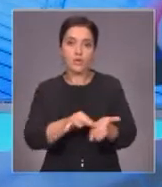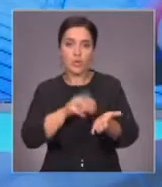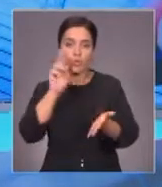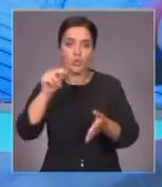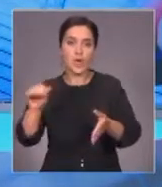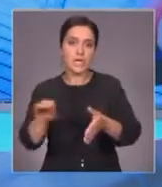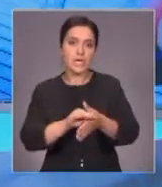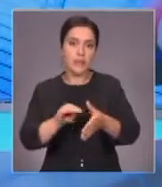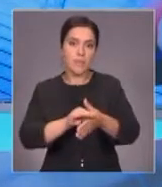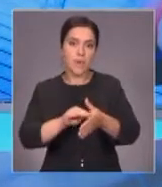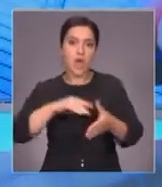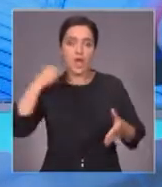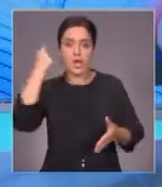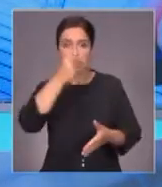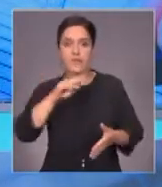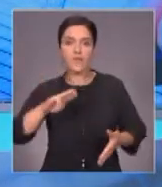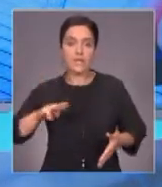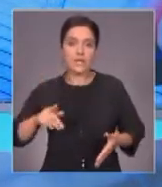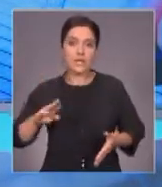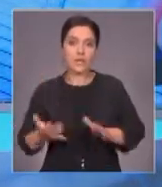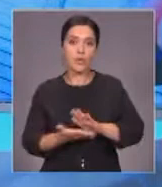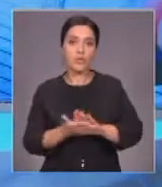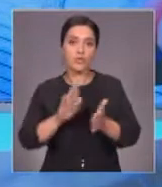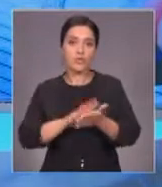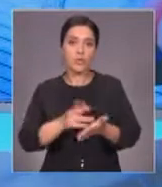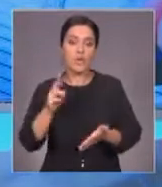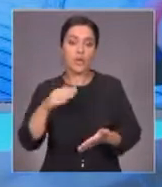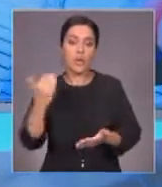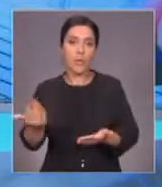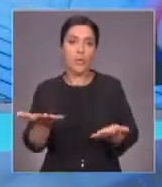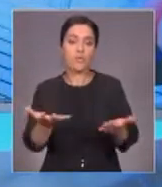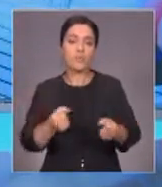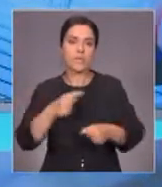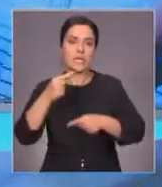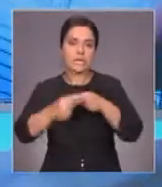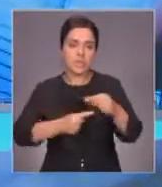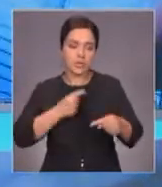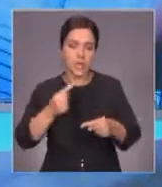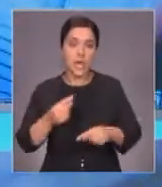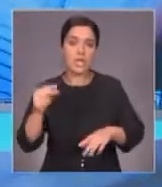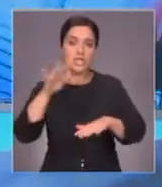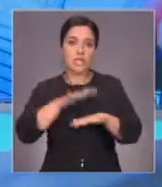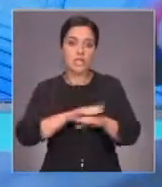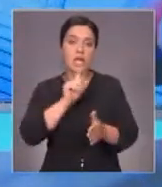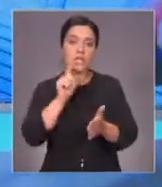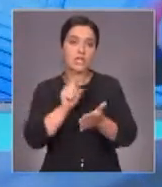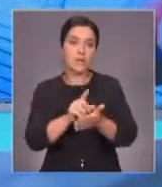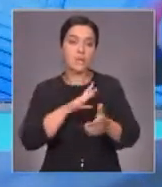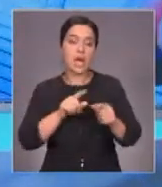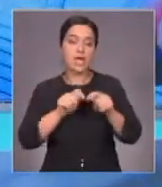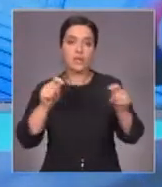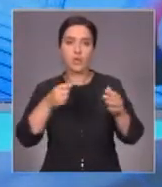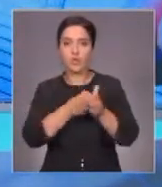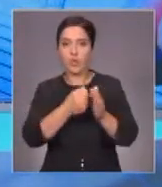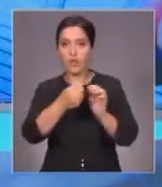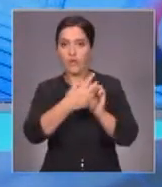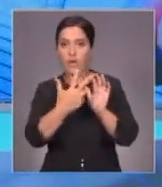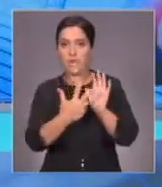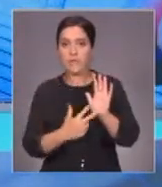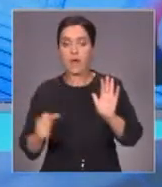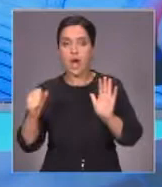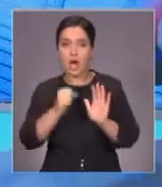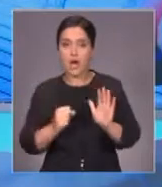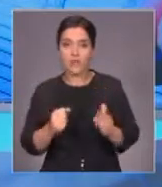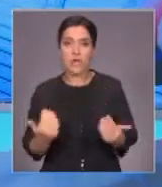депозитам физических лиц в тенге. Условия для ее получения следующие. Счета должны быть открыты до 18 августа этого